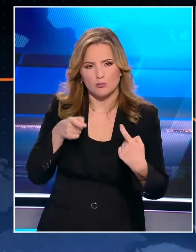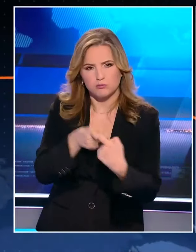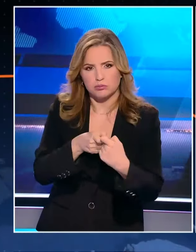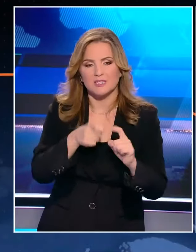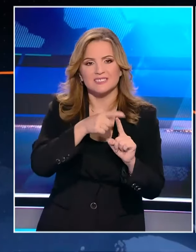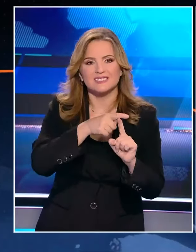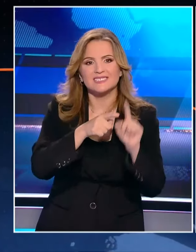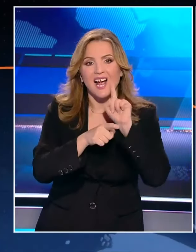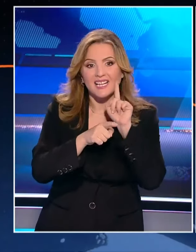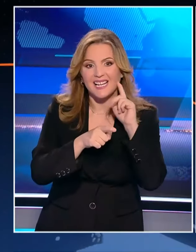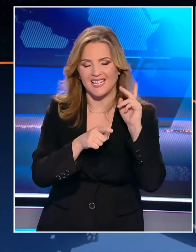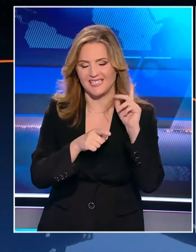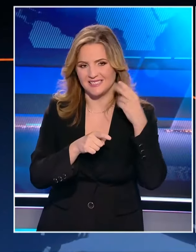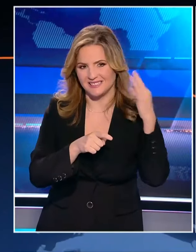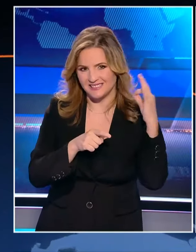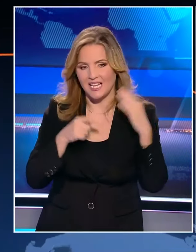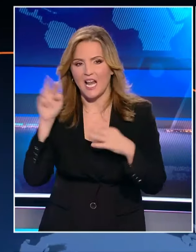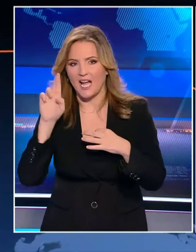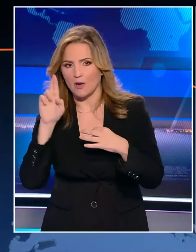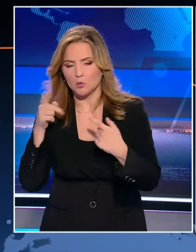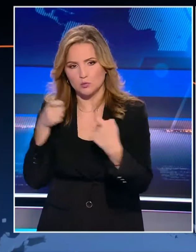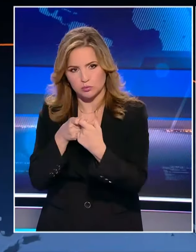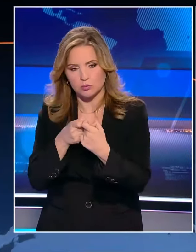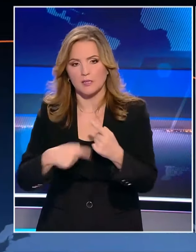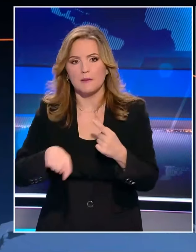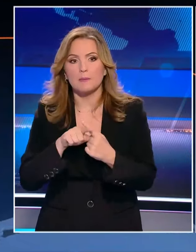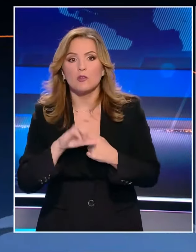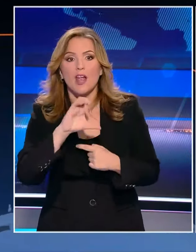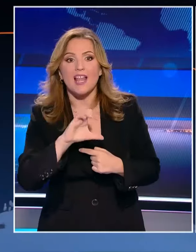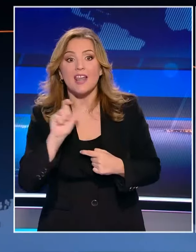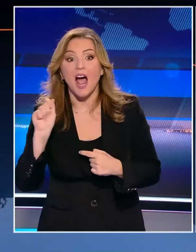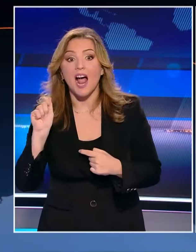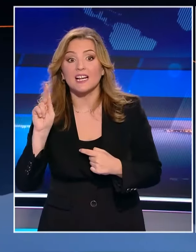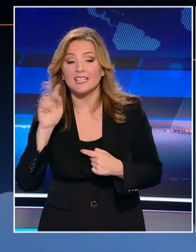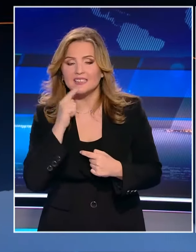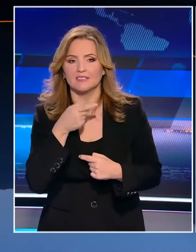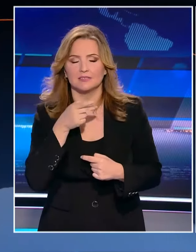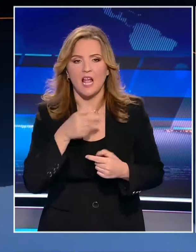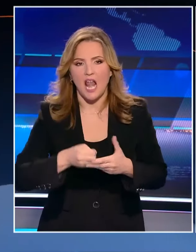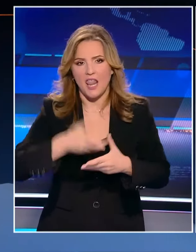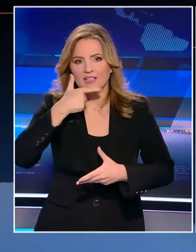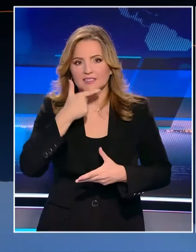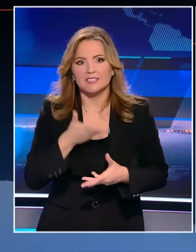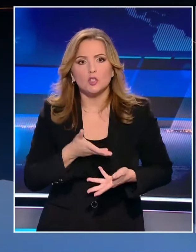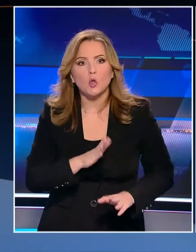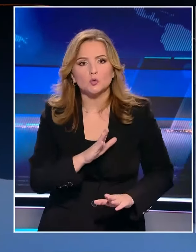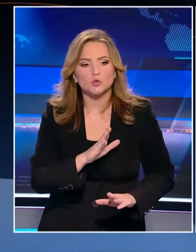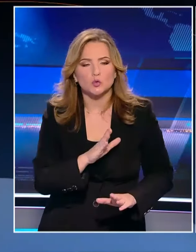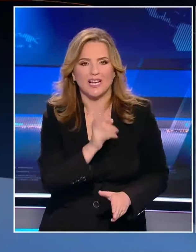Τζάκρη Ραγκούση την ώρα που καλά κρατούν και οι εχμές για την ανάρτηση της Έλληνας Ακρίτα για το γιο της Πλίστρας.